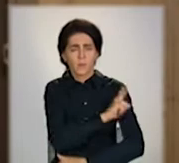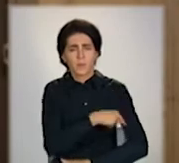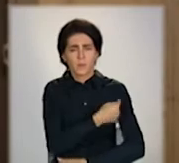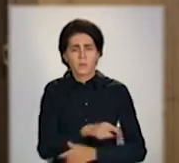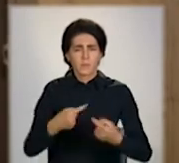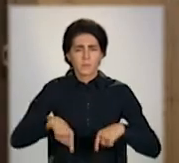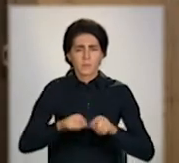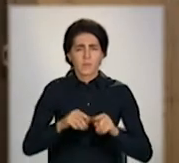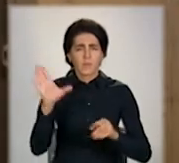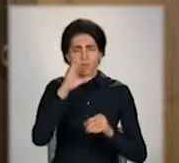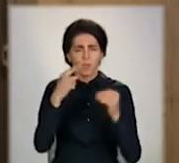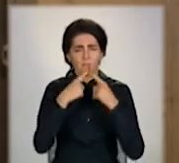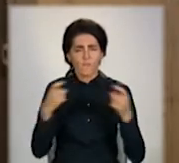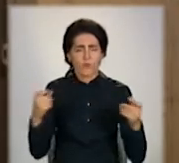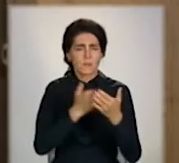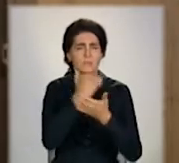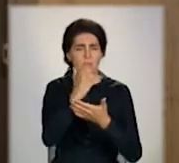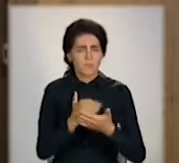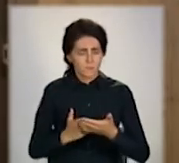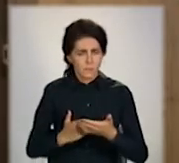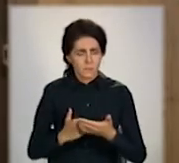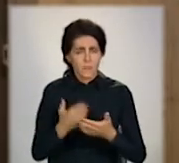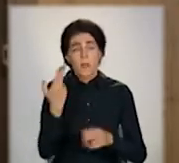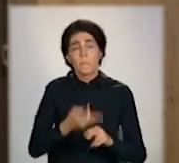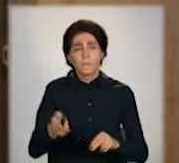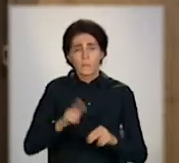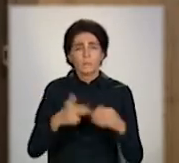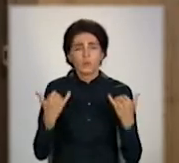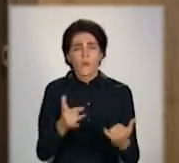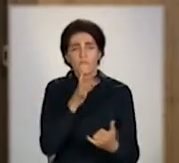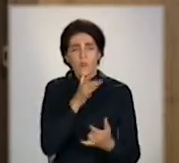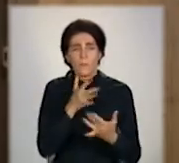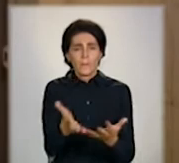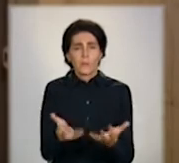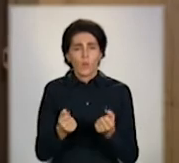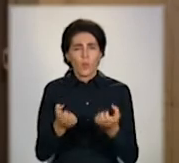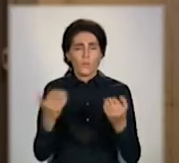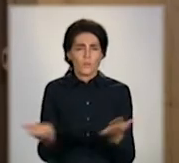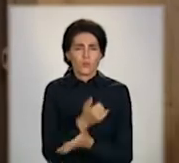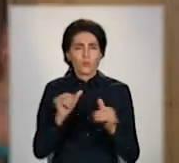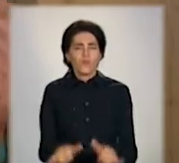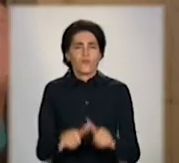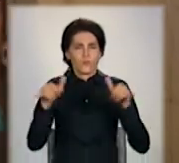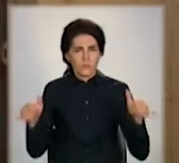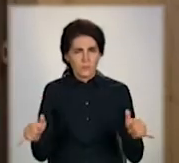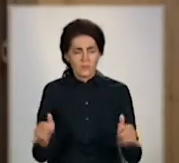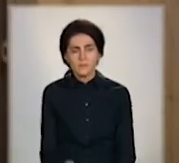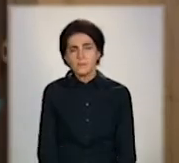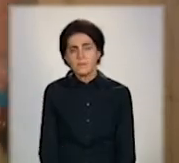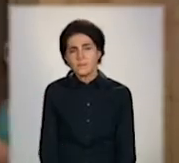інформаційну систему. Тому час прийому збільшується. Тобто